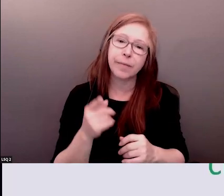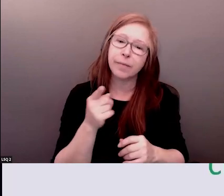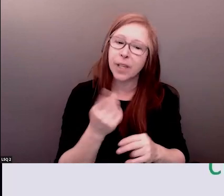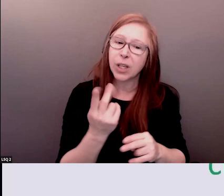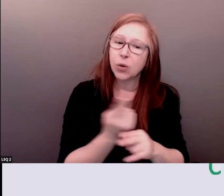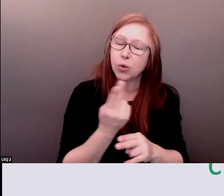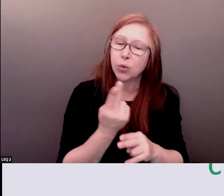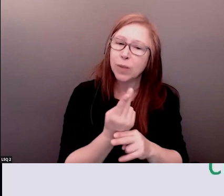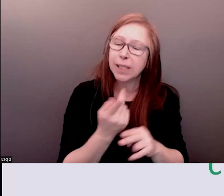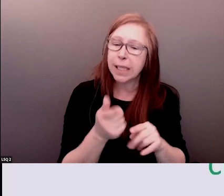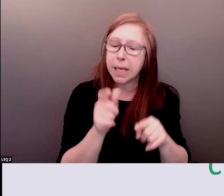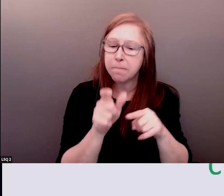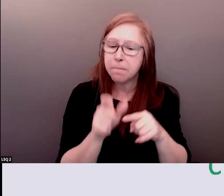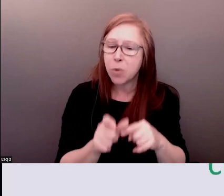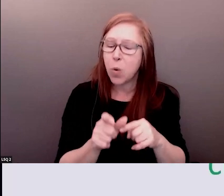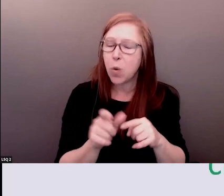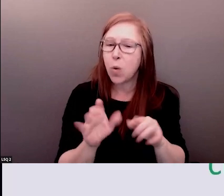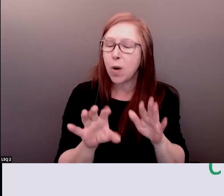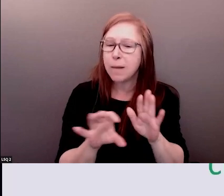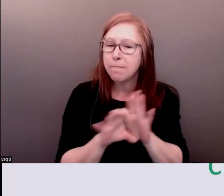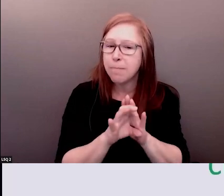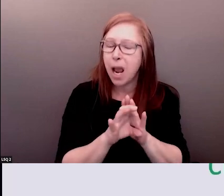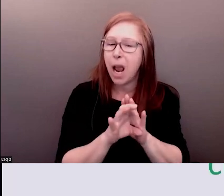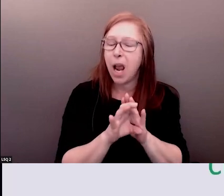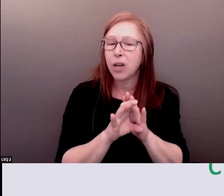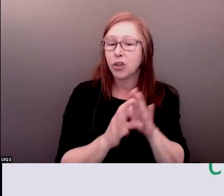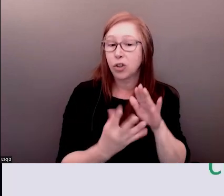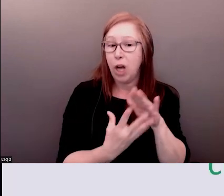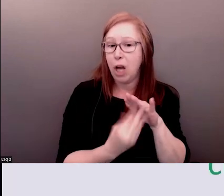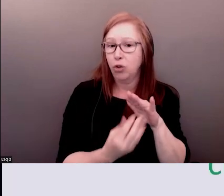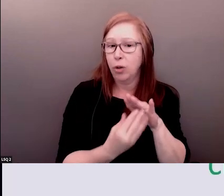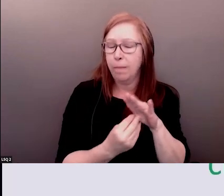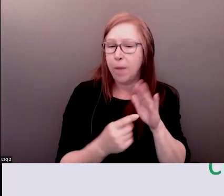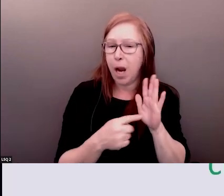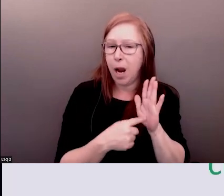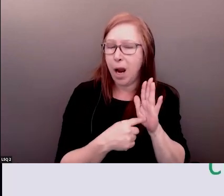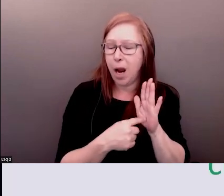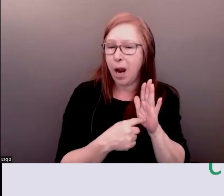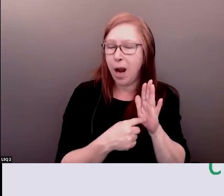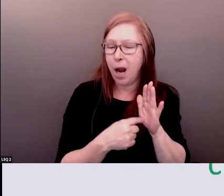donc quels sont les effets de chaque approche sur l'excellence en santé